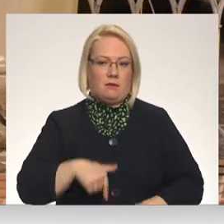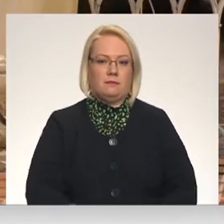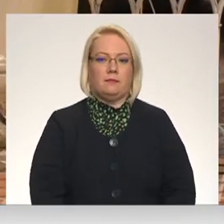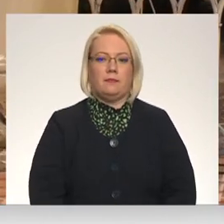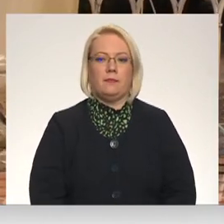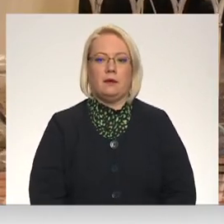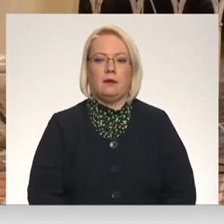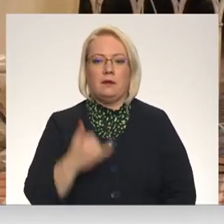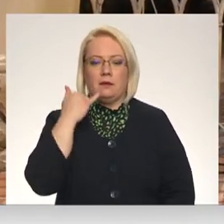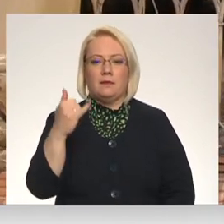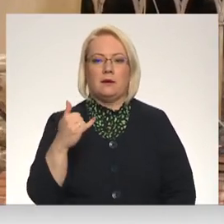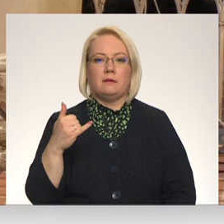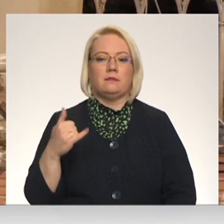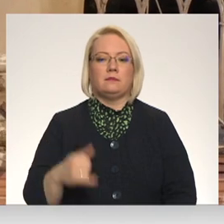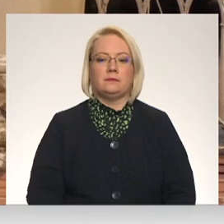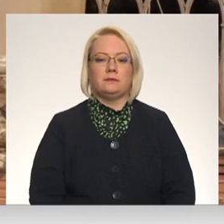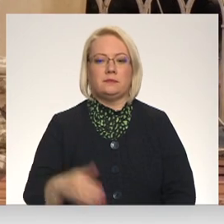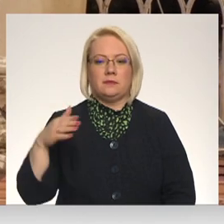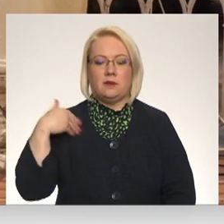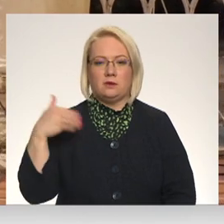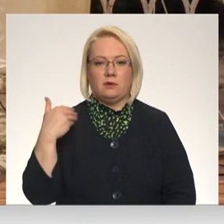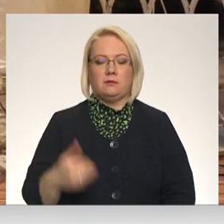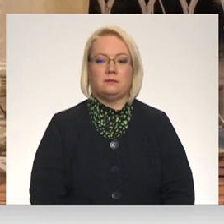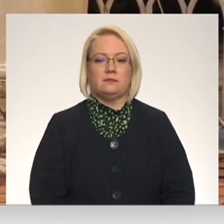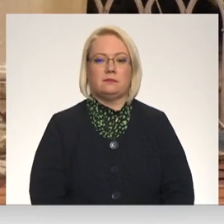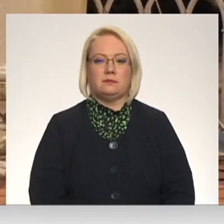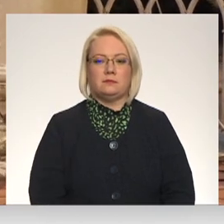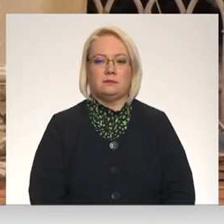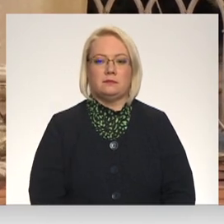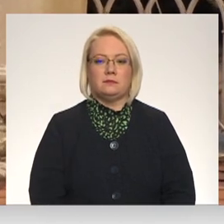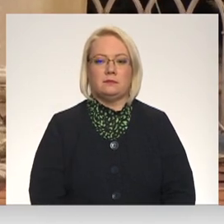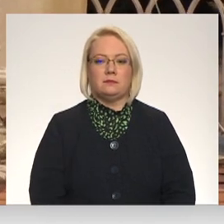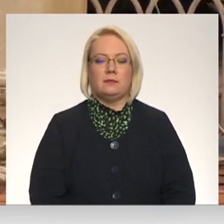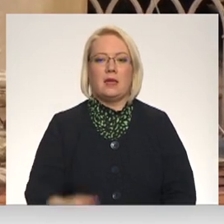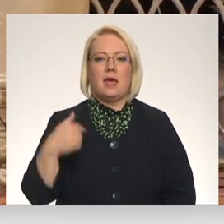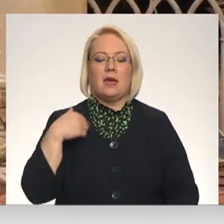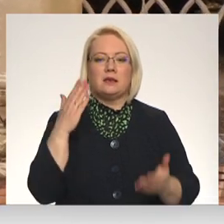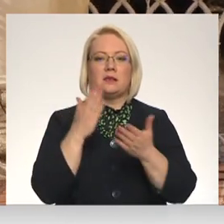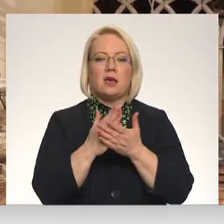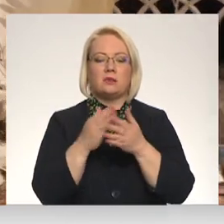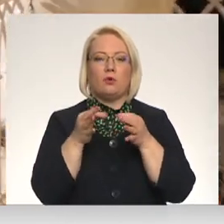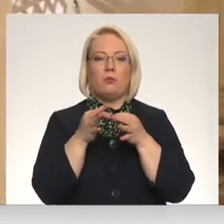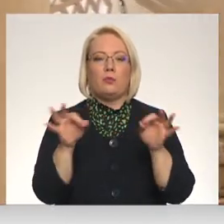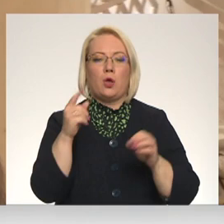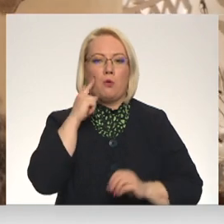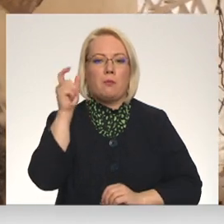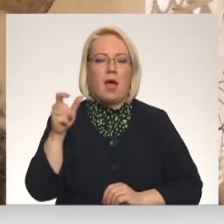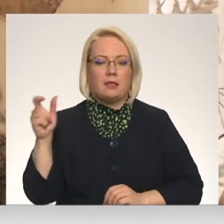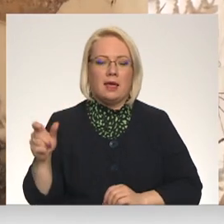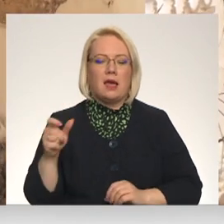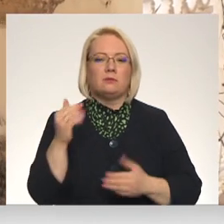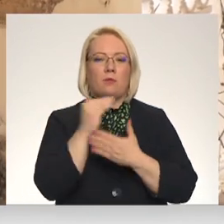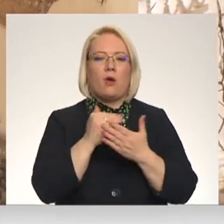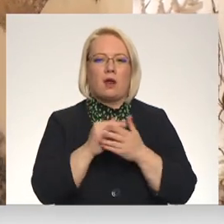Nē. Zrāsluķi. Zrāsluķi. Jā, valantjors programmi pazvaņi Rasī, miņa zavot